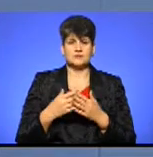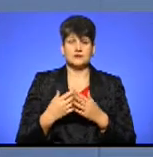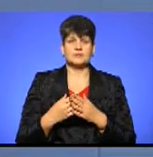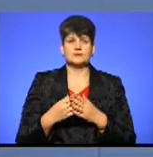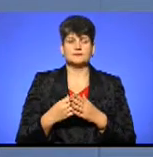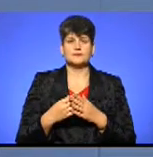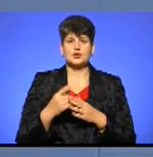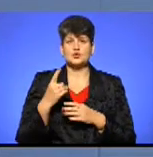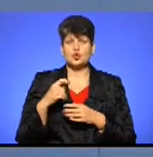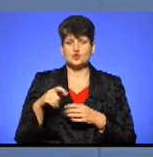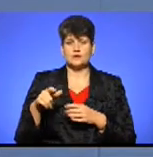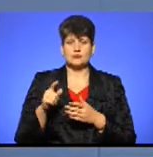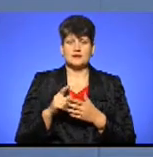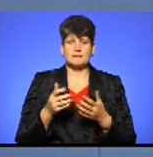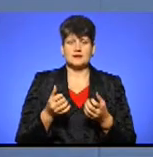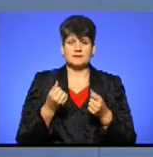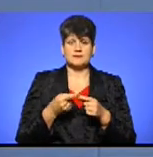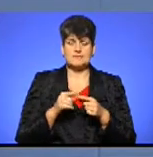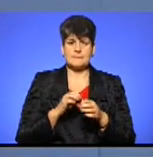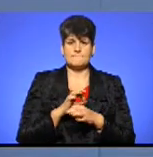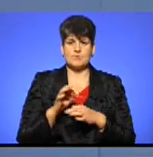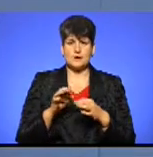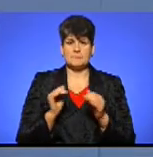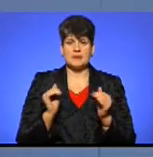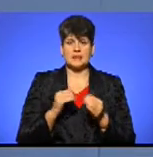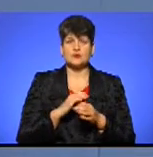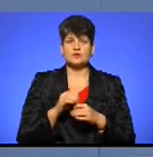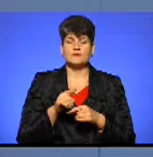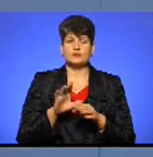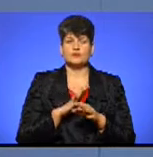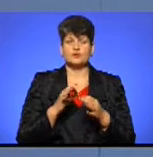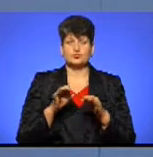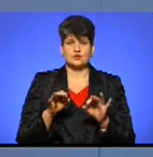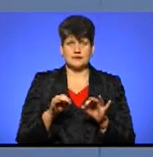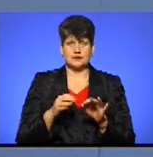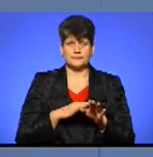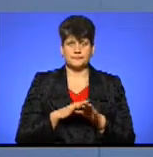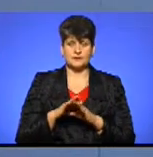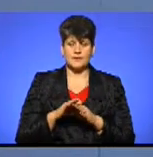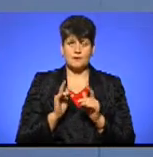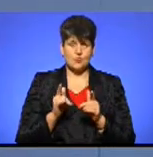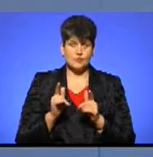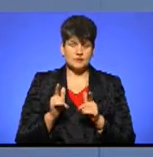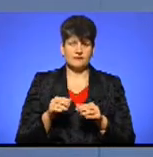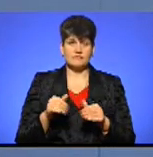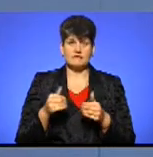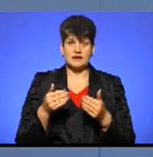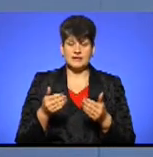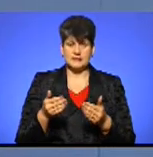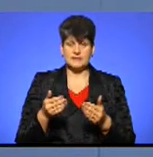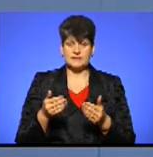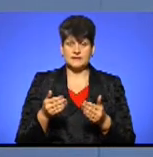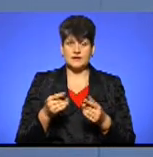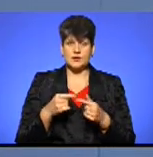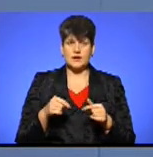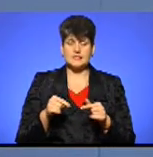мінімум 100 чоловік підтримати певний проєкт, малий проєкт, для того, щоб він був допущений до реалізації. Тому що, погодьтеся, вийдати на